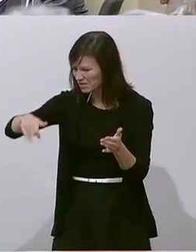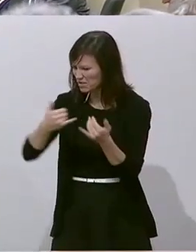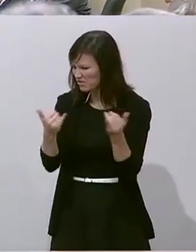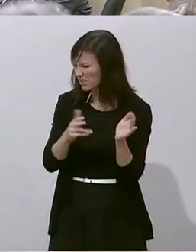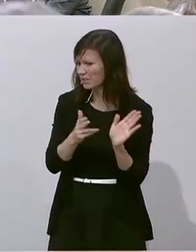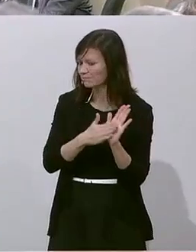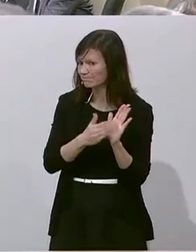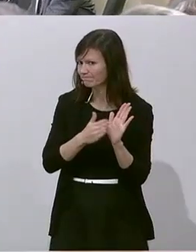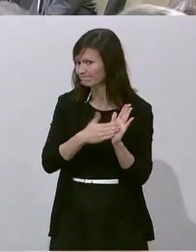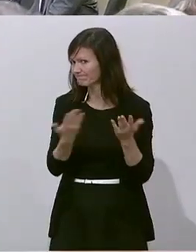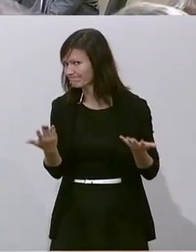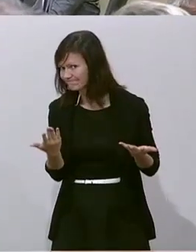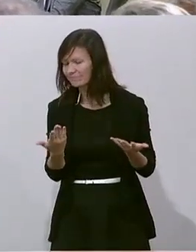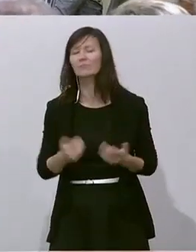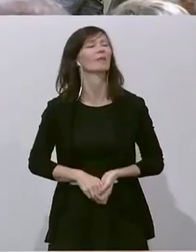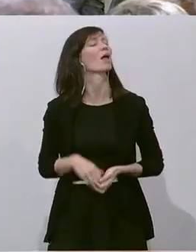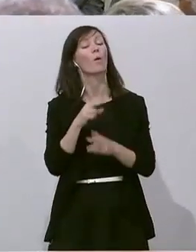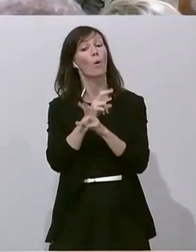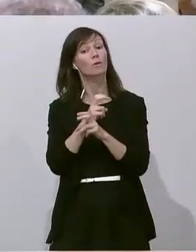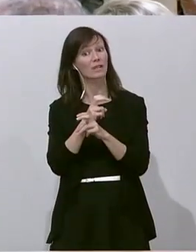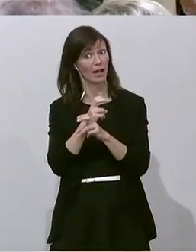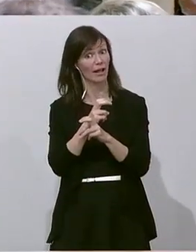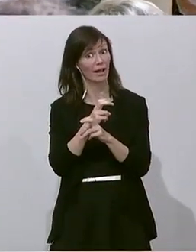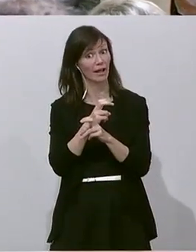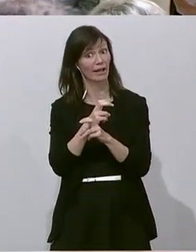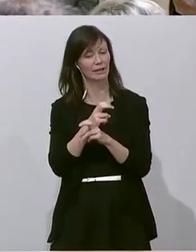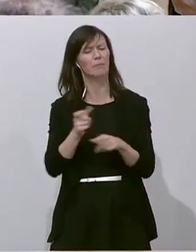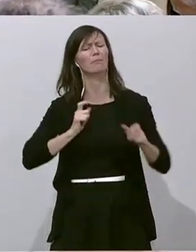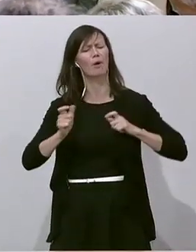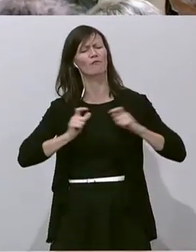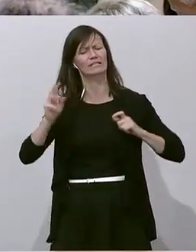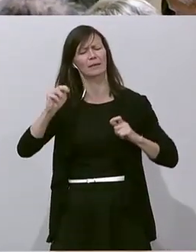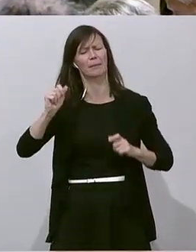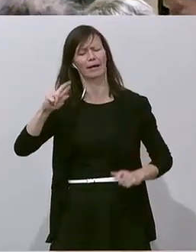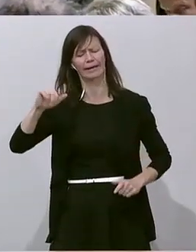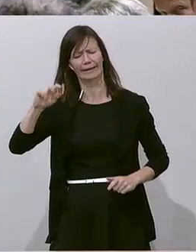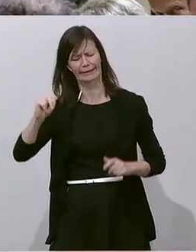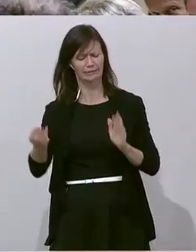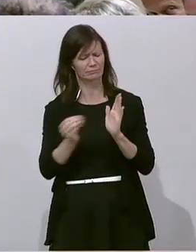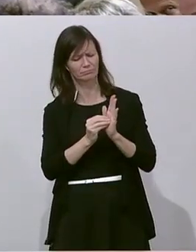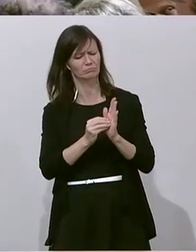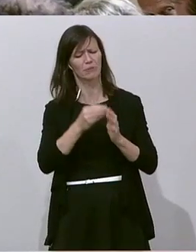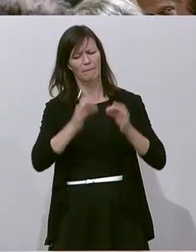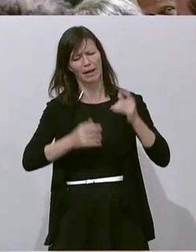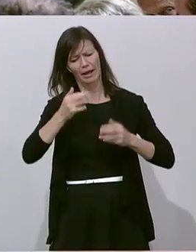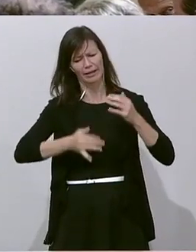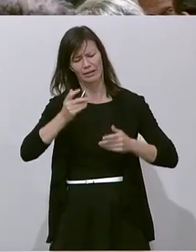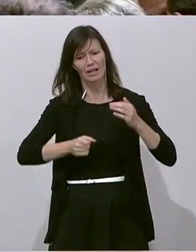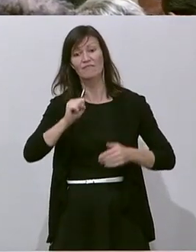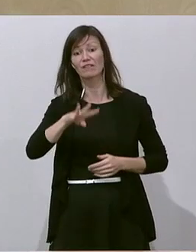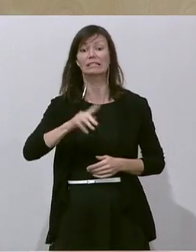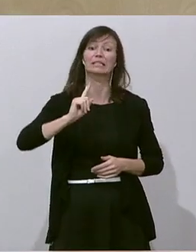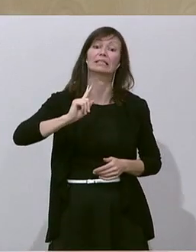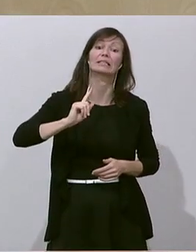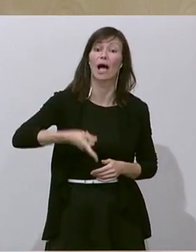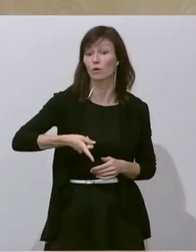Luxuspensionen, Es gibt in Österreich laut Professor Marien rund 40.000 Luxuspensionisten,